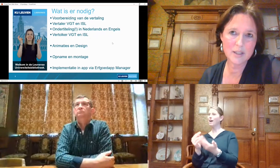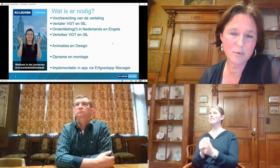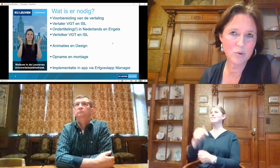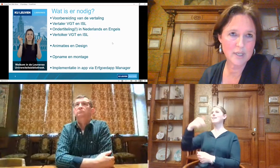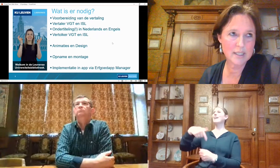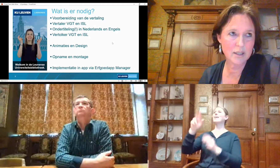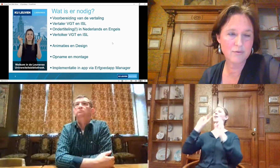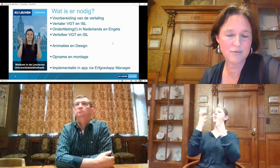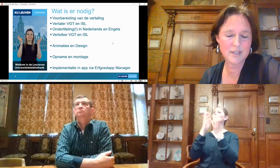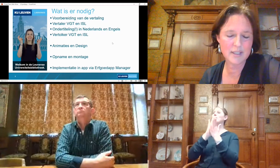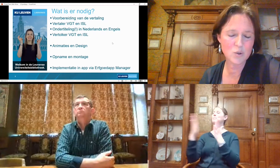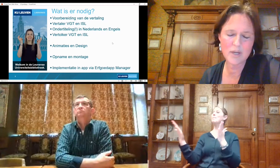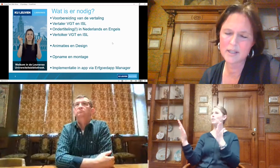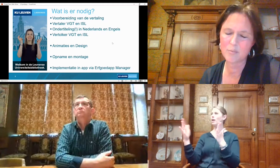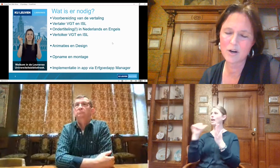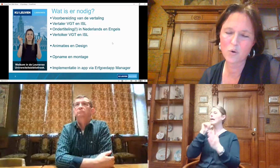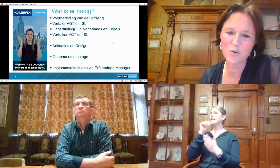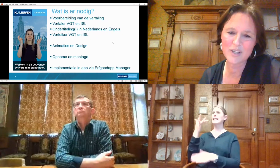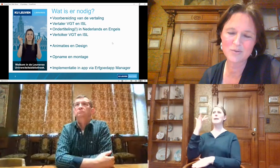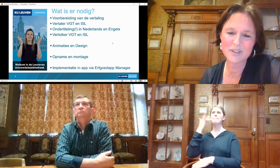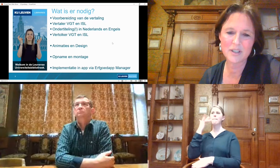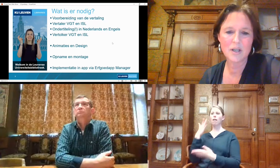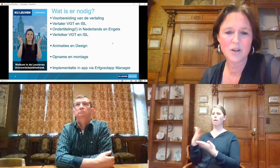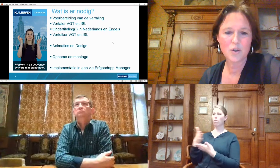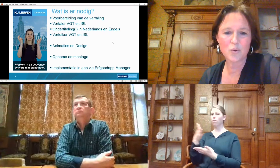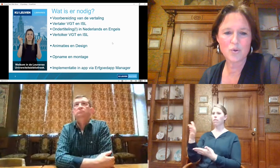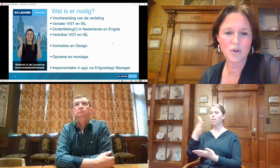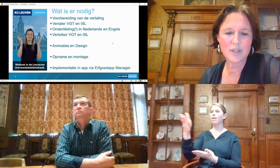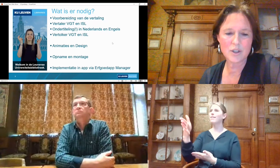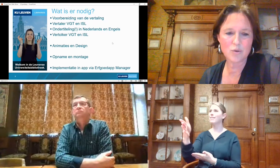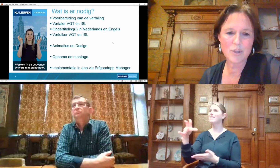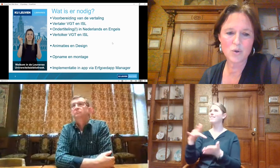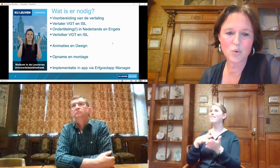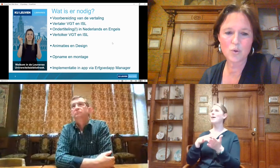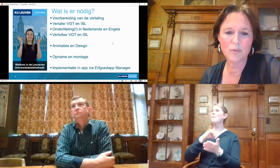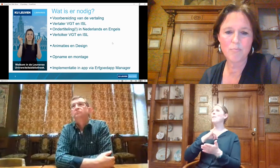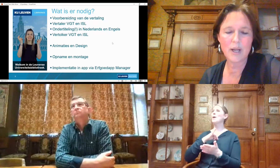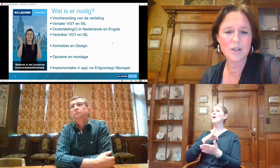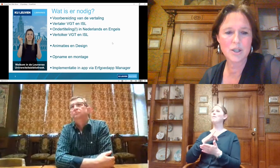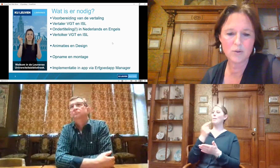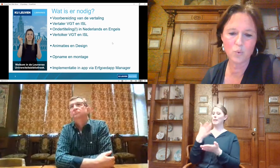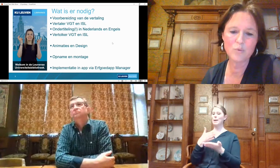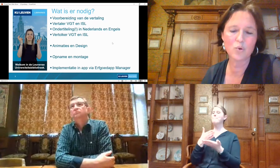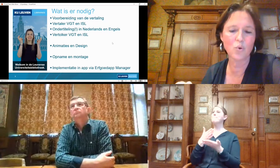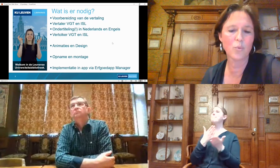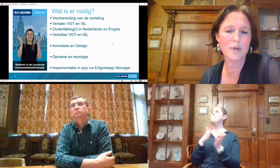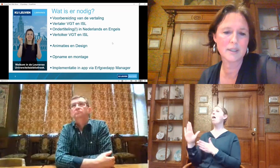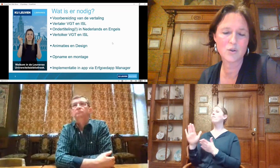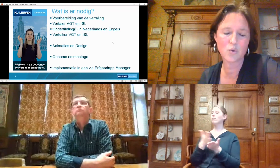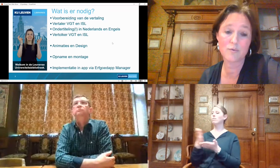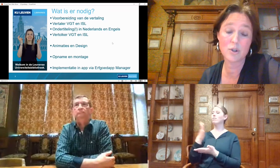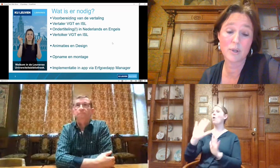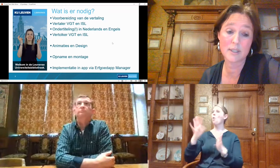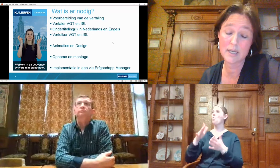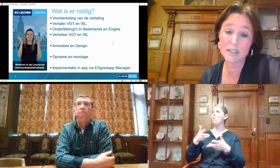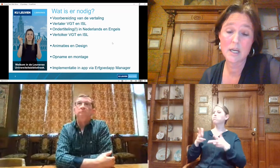universiteitsbibliotheek zelf is het niet zo heel gemakkelijk om je weg te vinden. Dus daar zit een beetje een soort van plannetje in hoe je moet lopen en